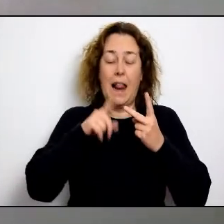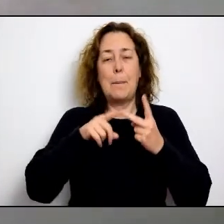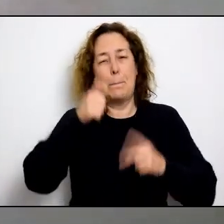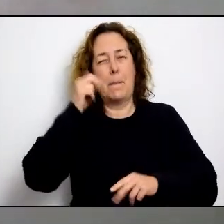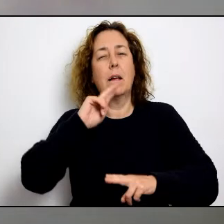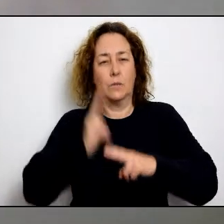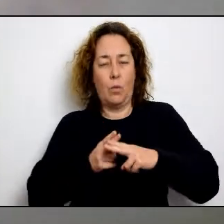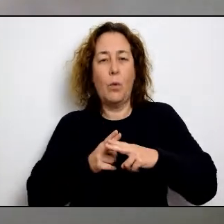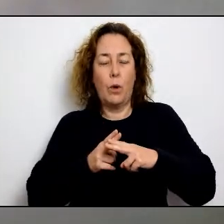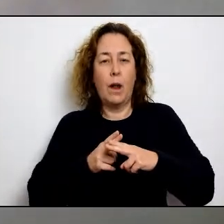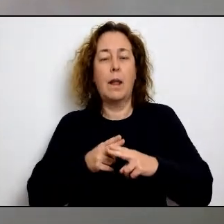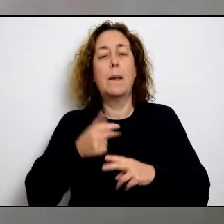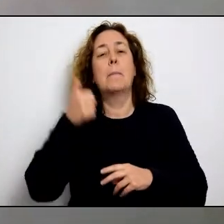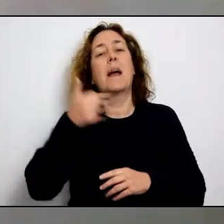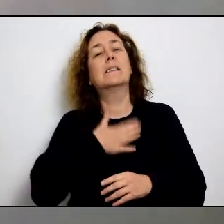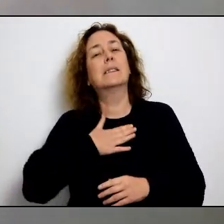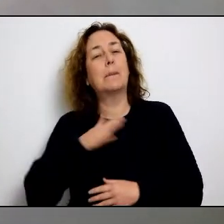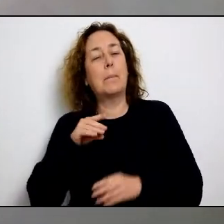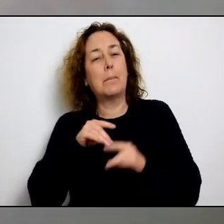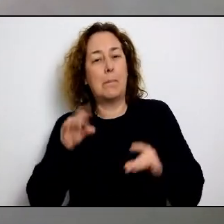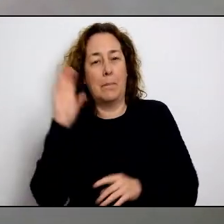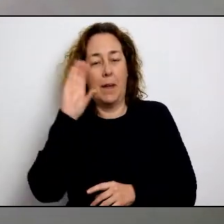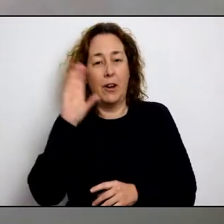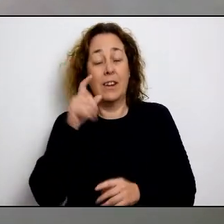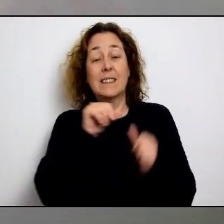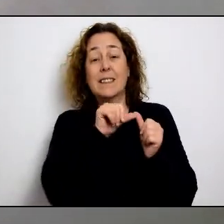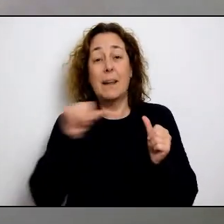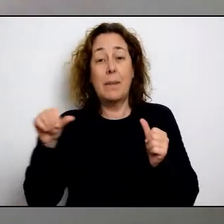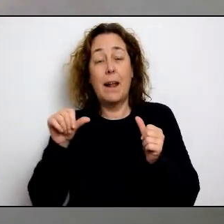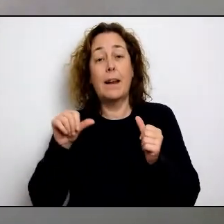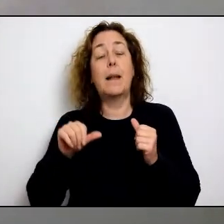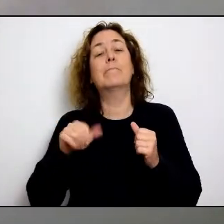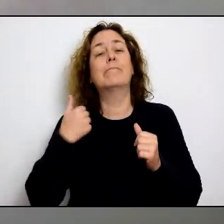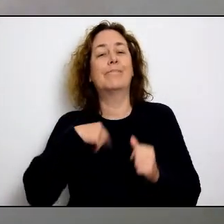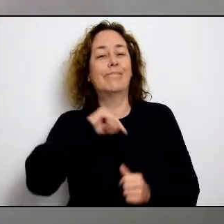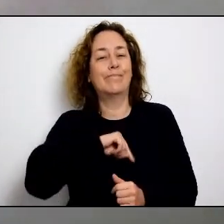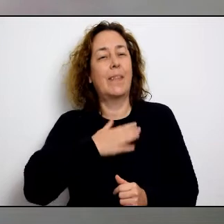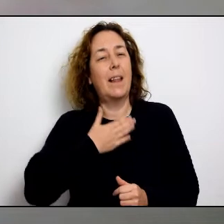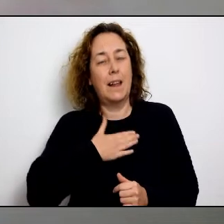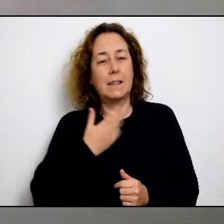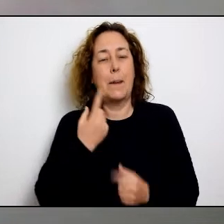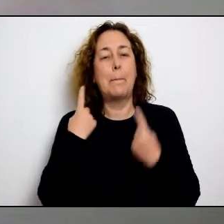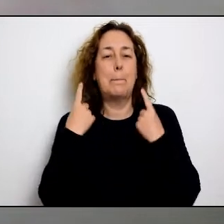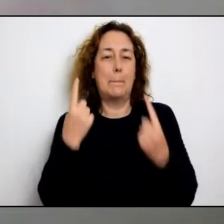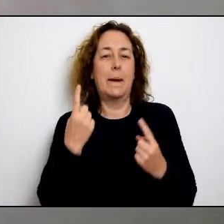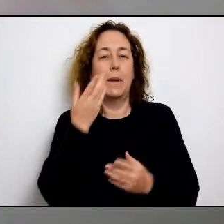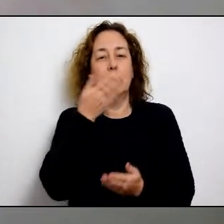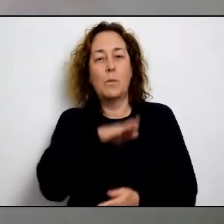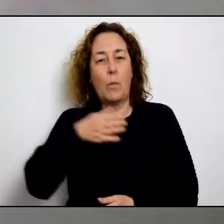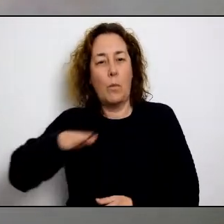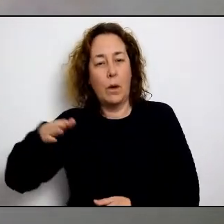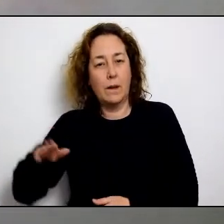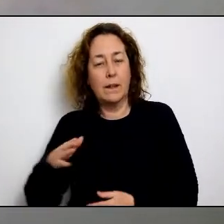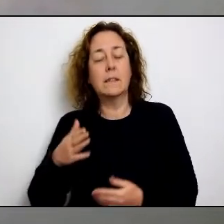deia, sermana marcada per dues situacions especialment dures. Aquesta més de caràcter general i una més en caràcter de clau menorquina,